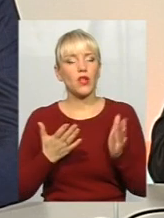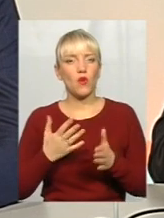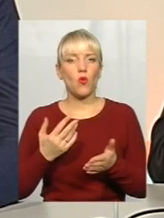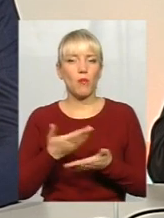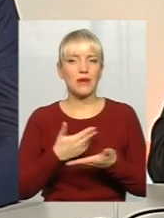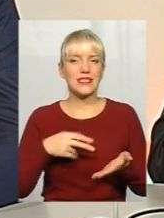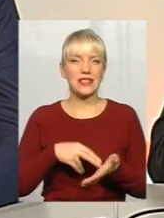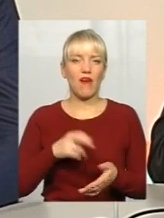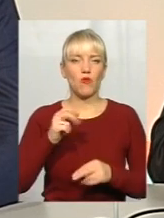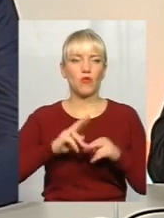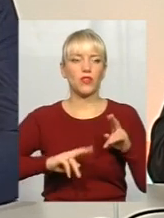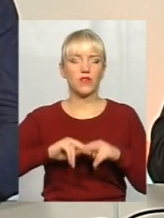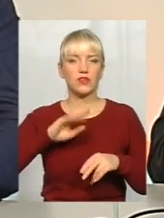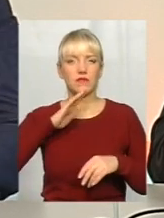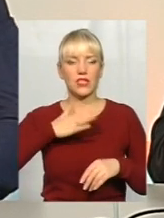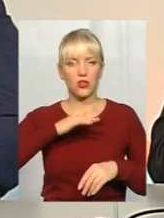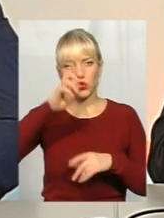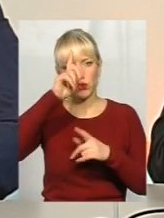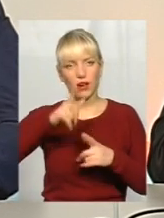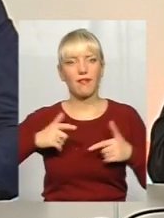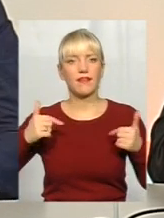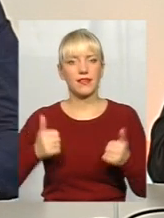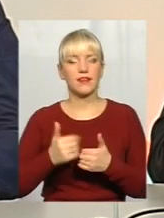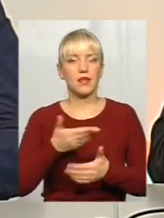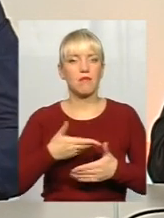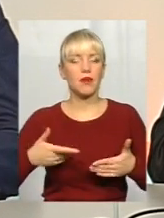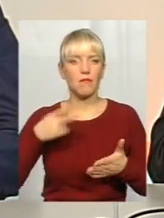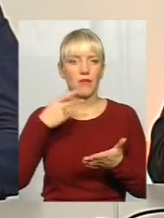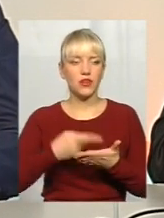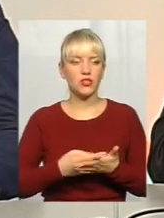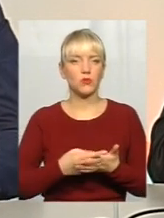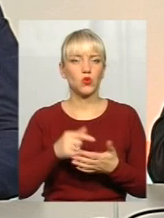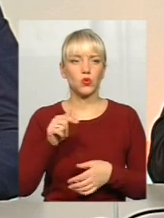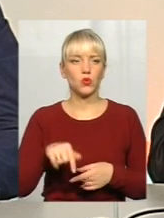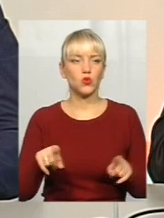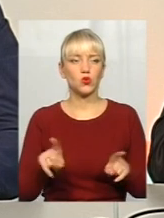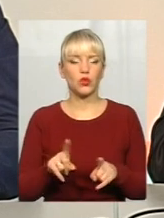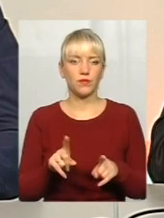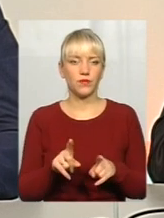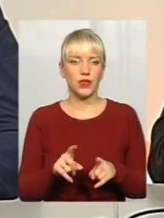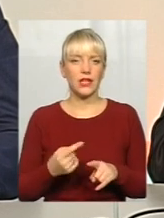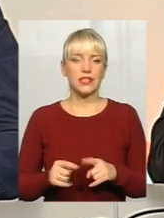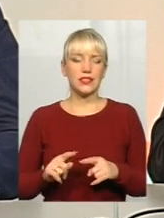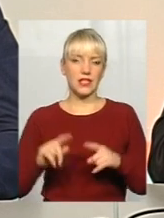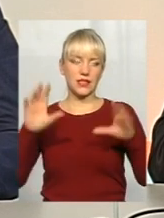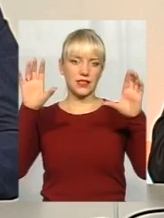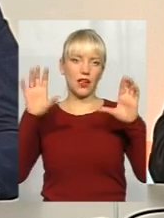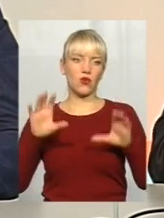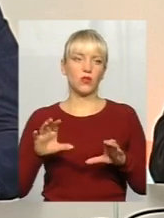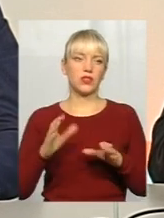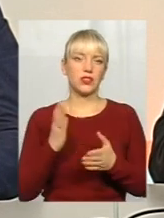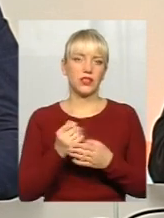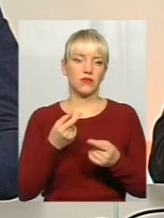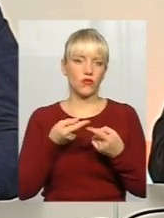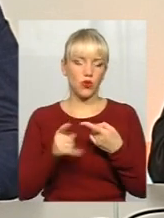будівництві нашої країни, то, звичайно, тут ми бачимо, що, ну, скажімо, цей закон йде дещо в